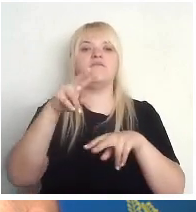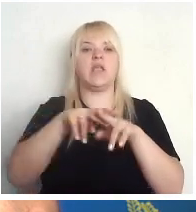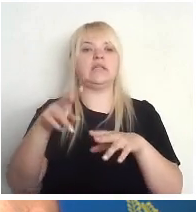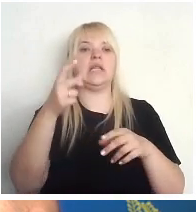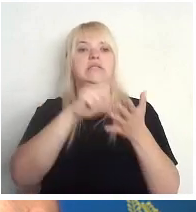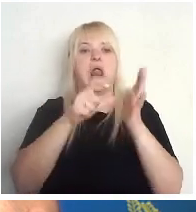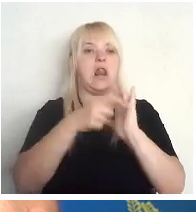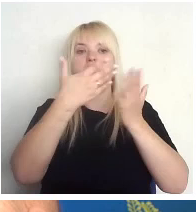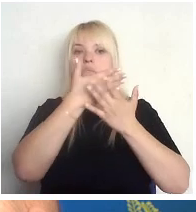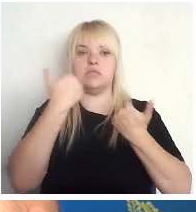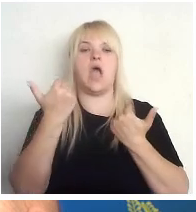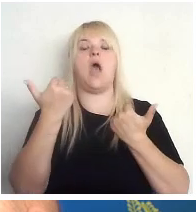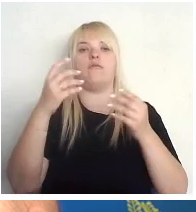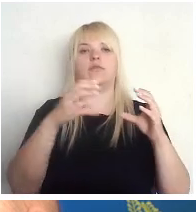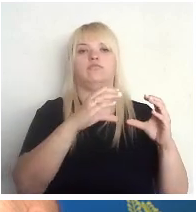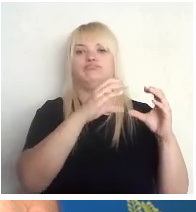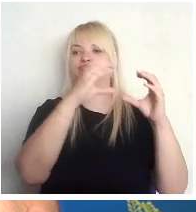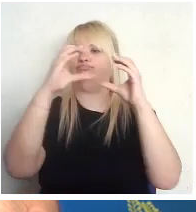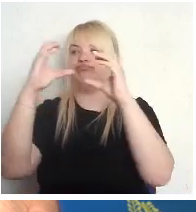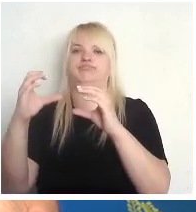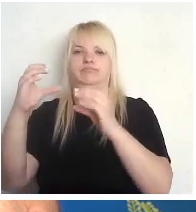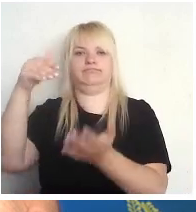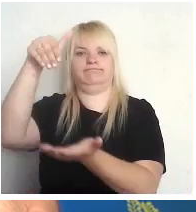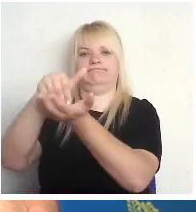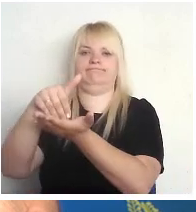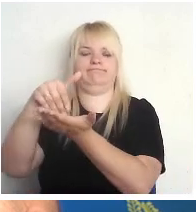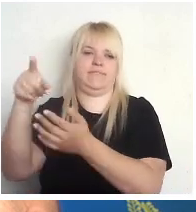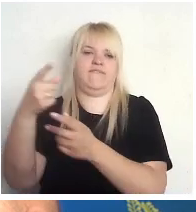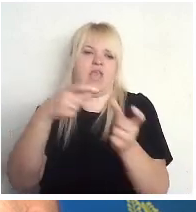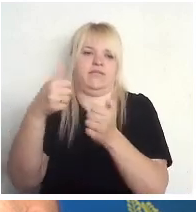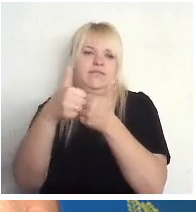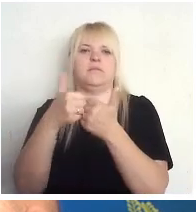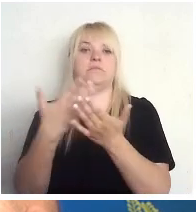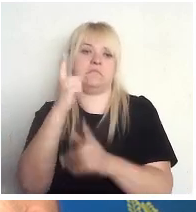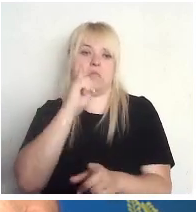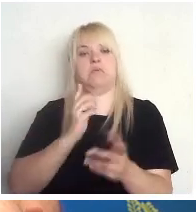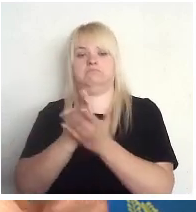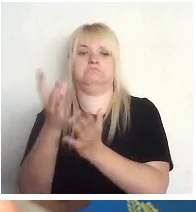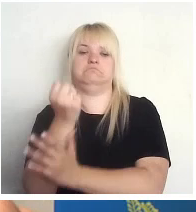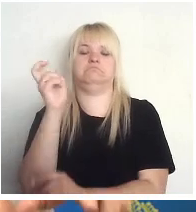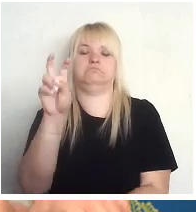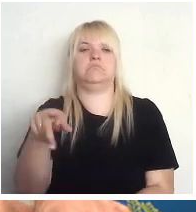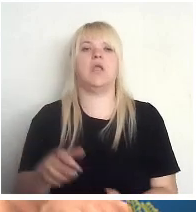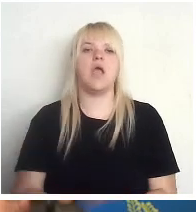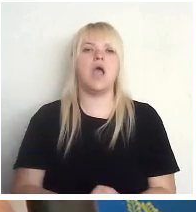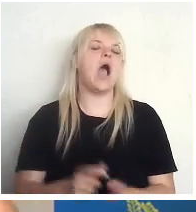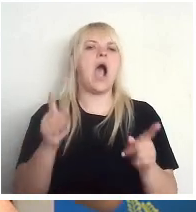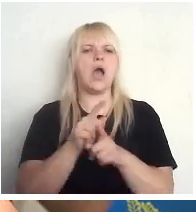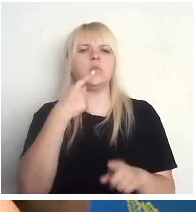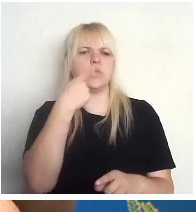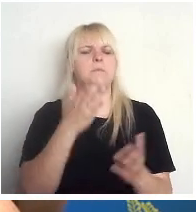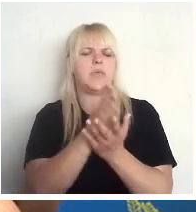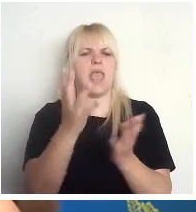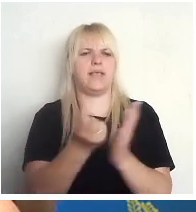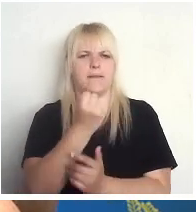un tie ir ļoti, ļoti viegli pieejami. Tad arī ir tāda lieta par pieejamiem, mēs runājam,